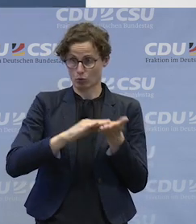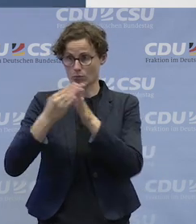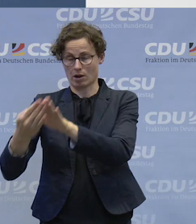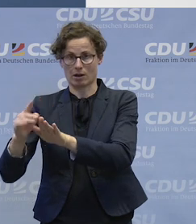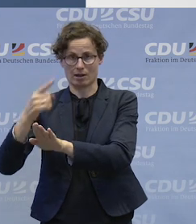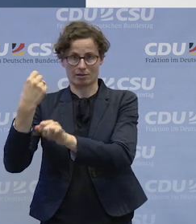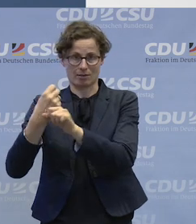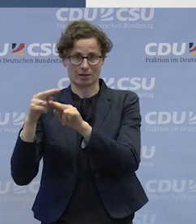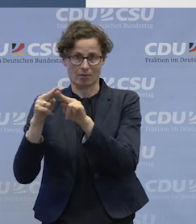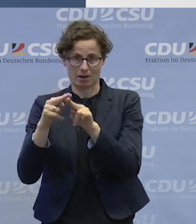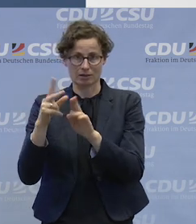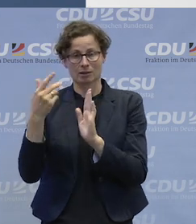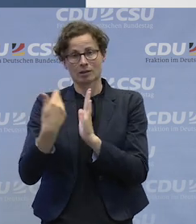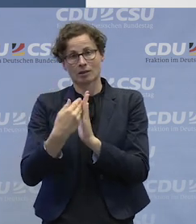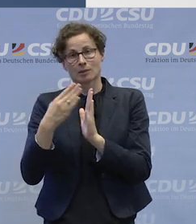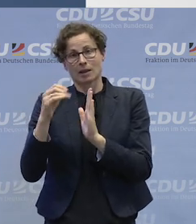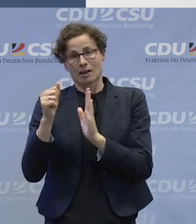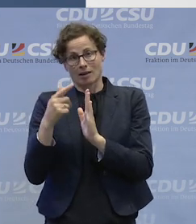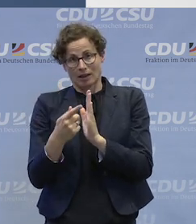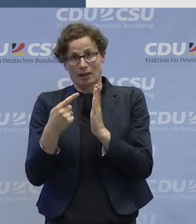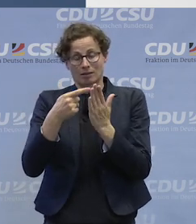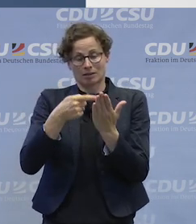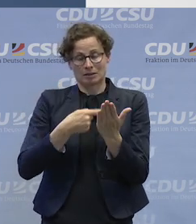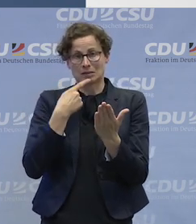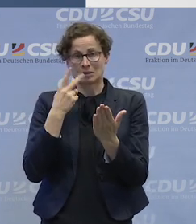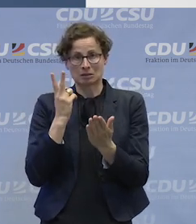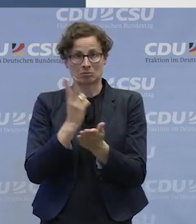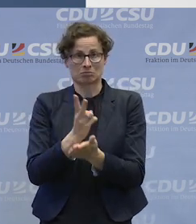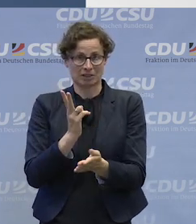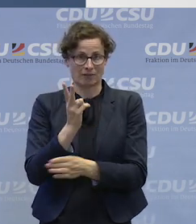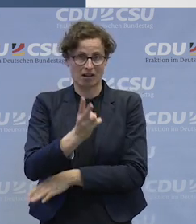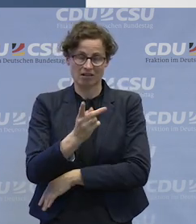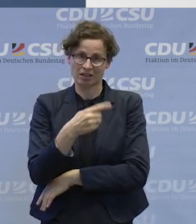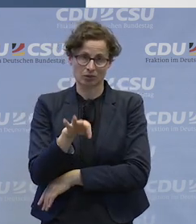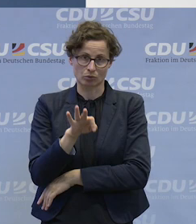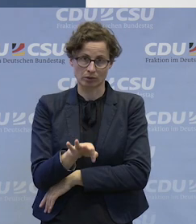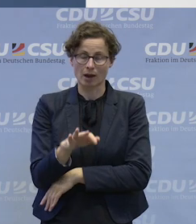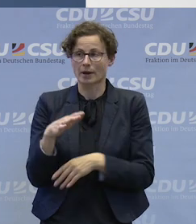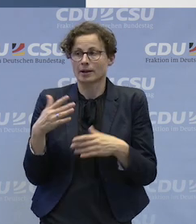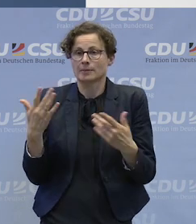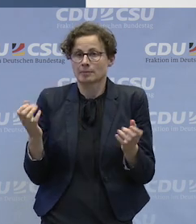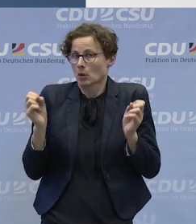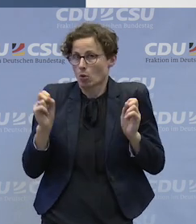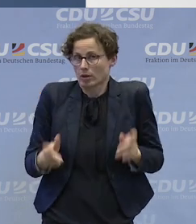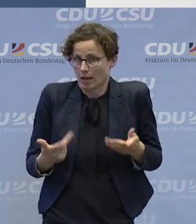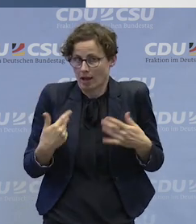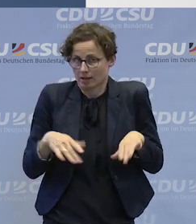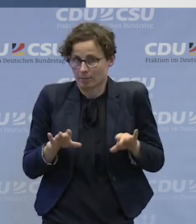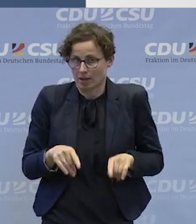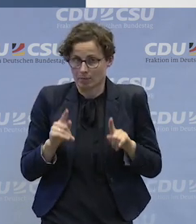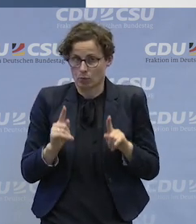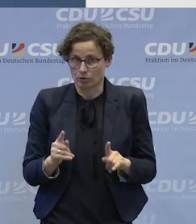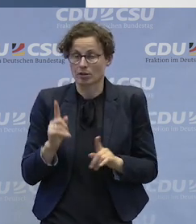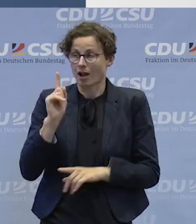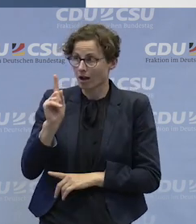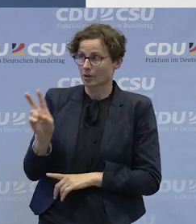Das ist kein gutes Signal. Jetzt ist das aber mal so. Und irgendwie ist natürlich nach dem Gesetz auch wieder vor dem Gesetz. Ich glaube, es muss